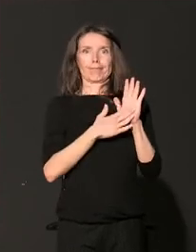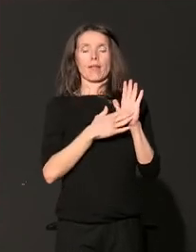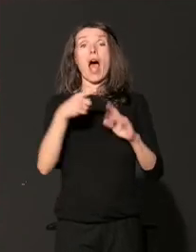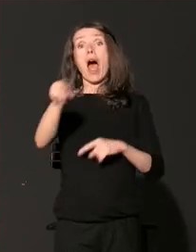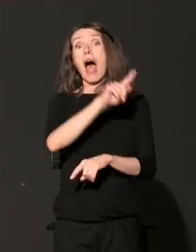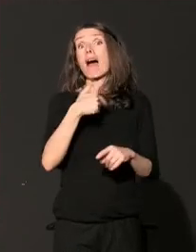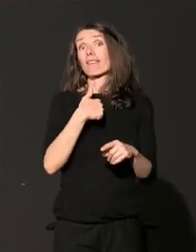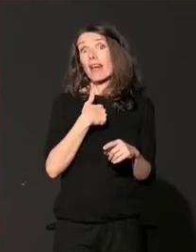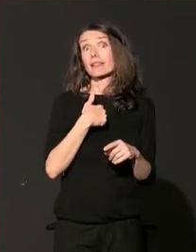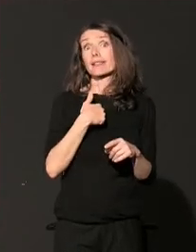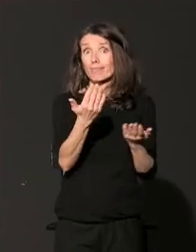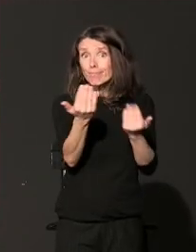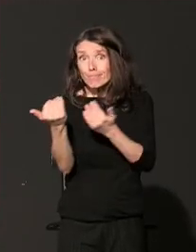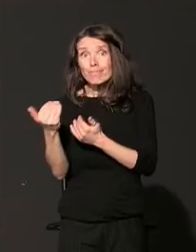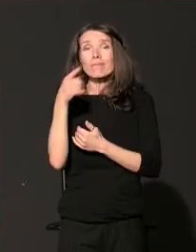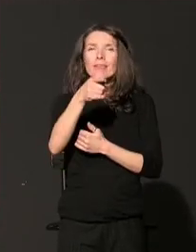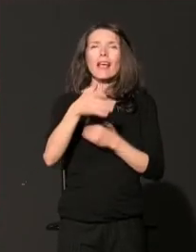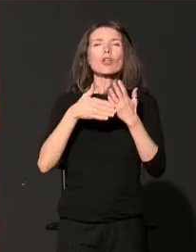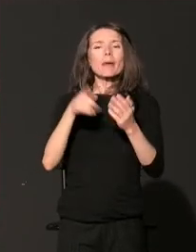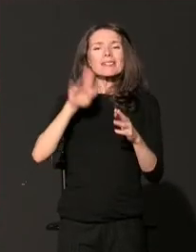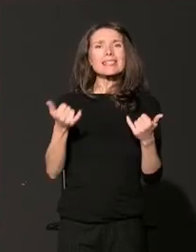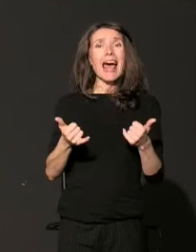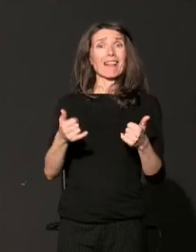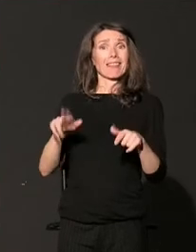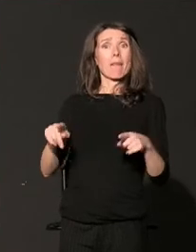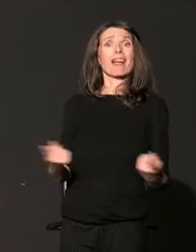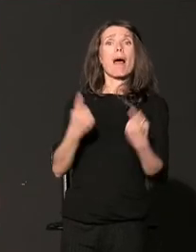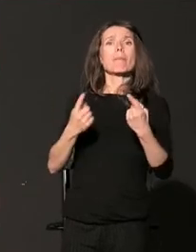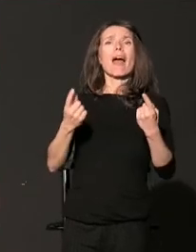Spasimo hranu, spasimo humanost, koja je upravo u toku.